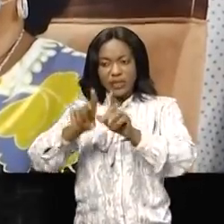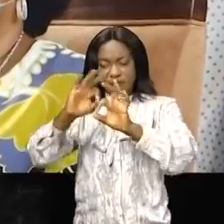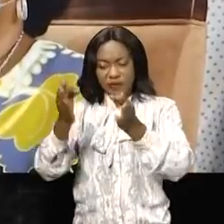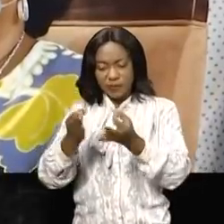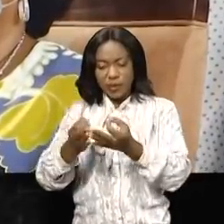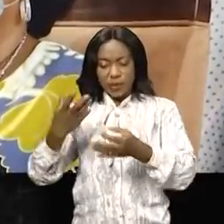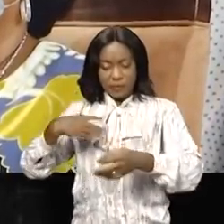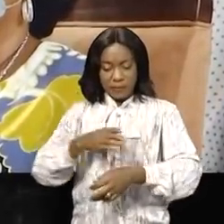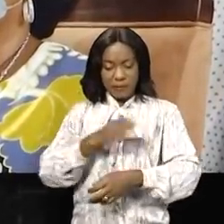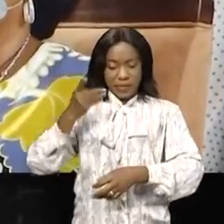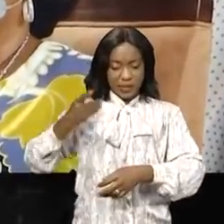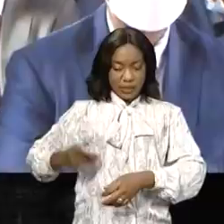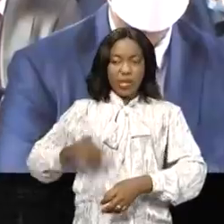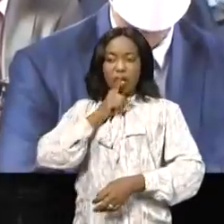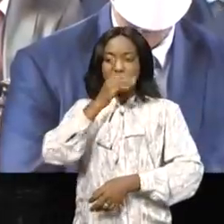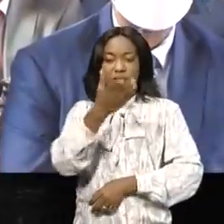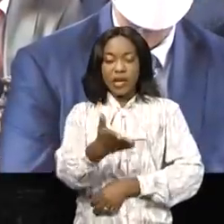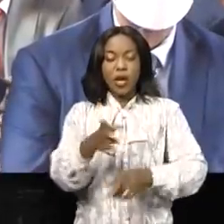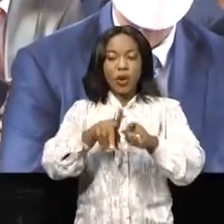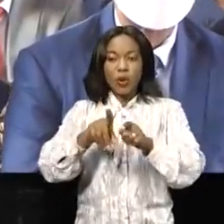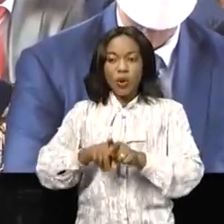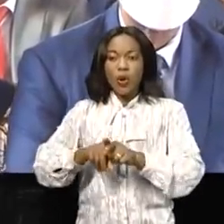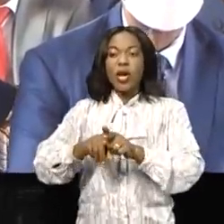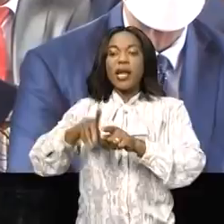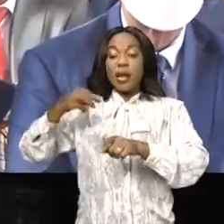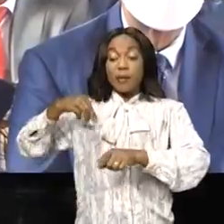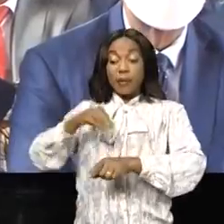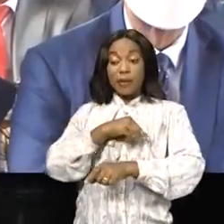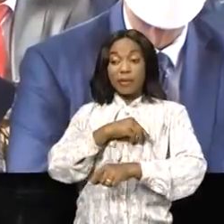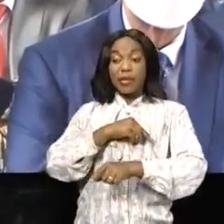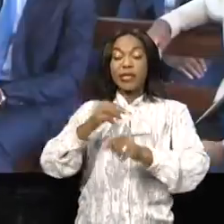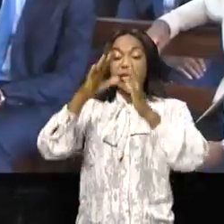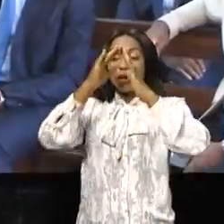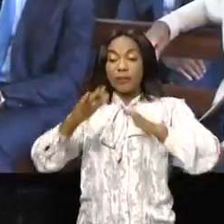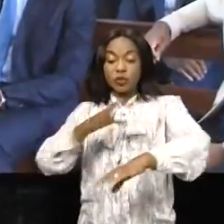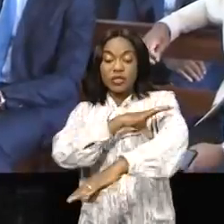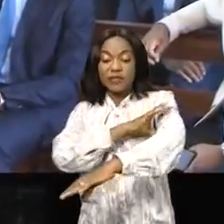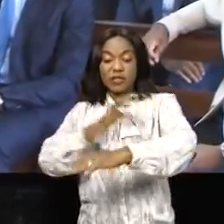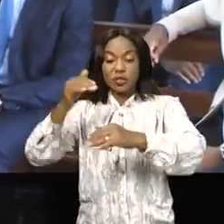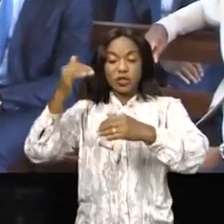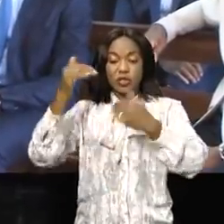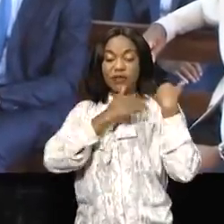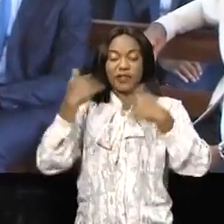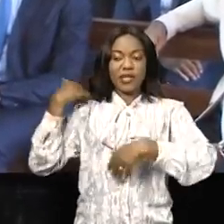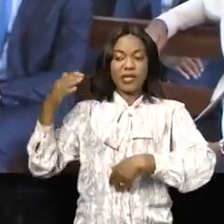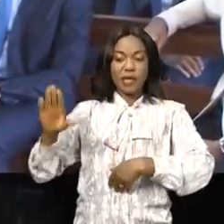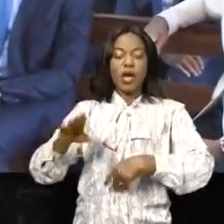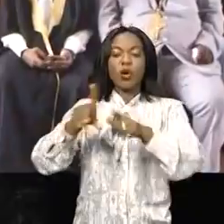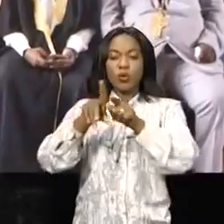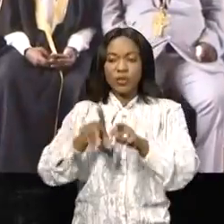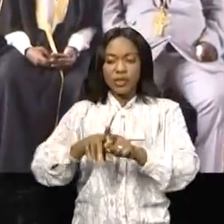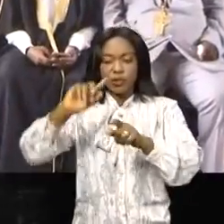de la République, Denise Nyakiru Tshisekedi, les membres de la maison civile du chef de l'Etat, du gouvernement, de la famille Mulumba,